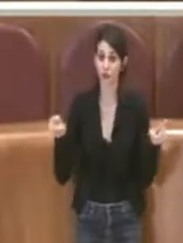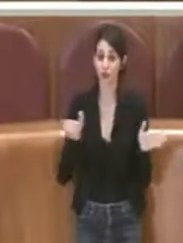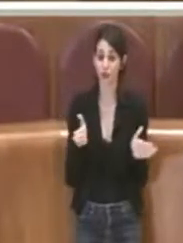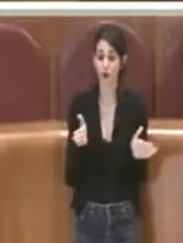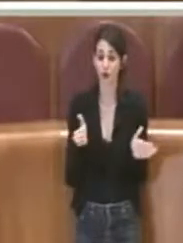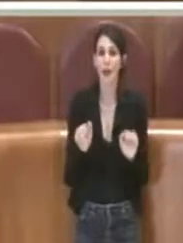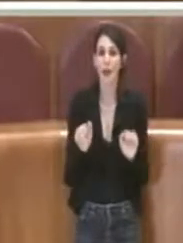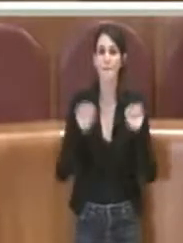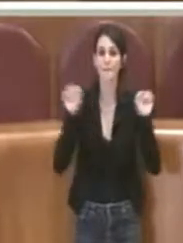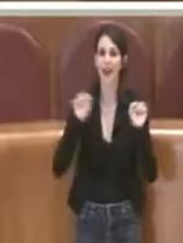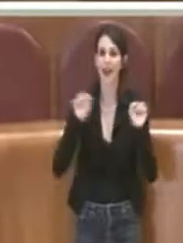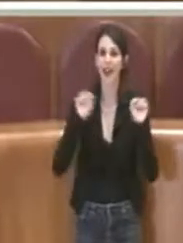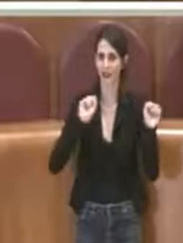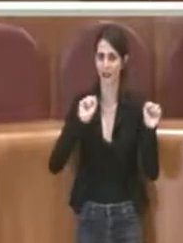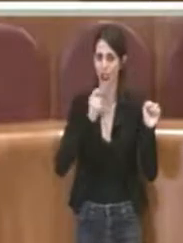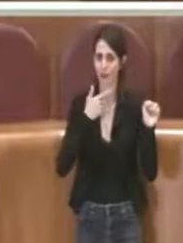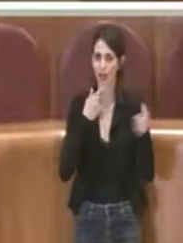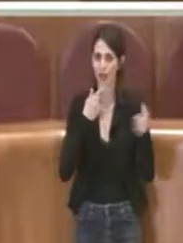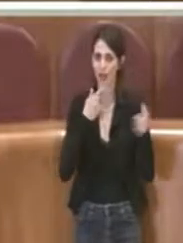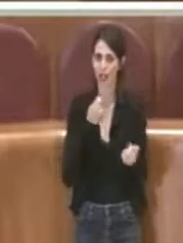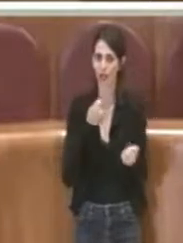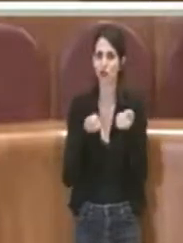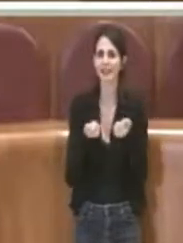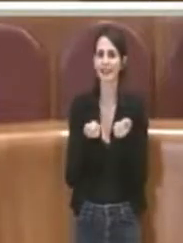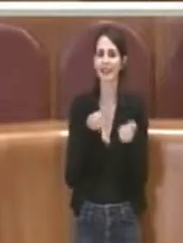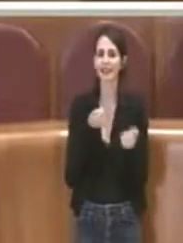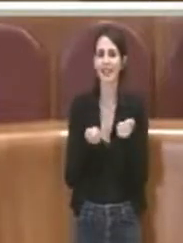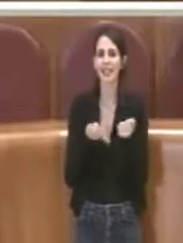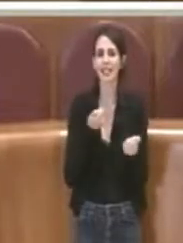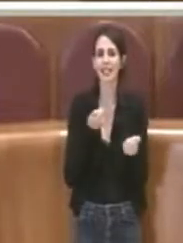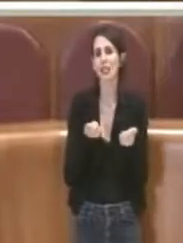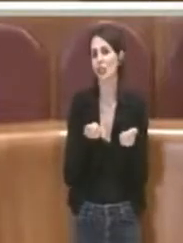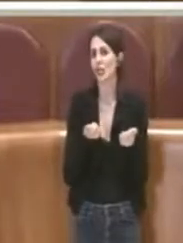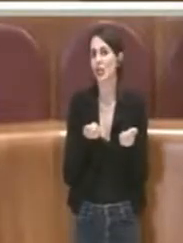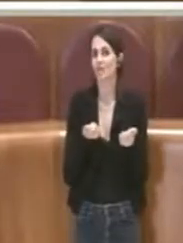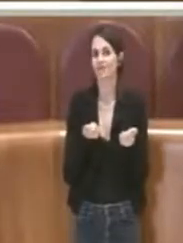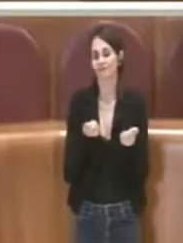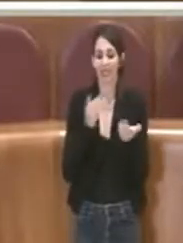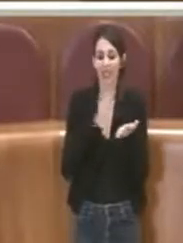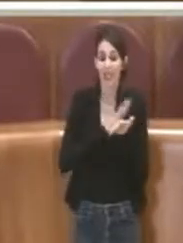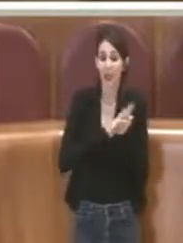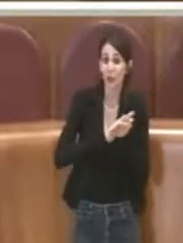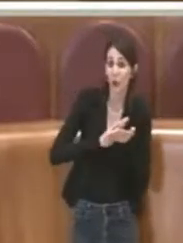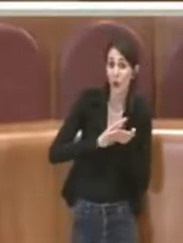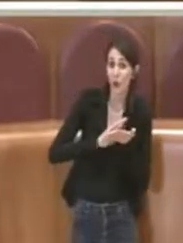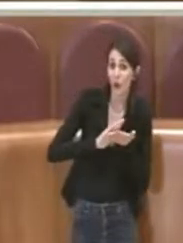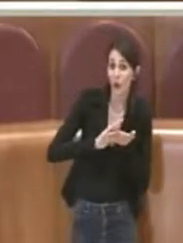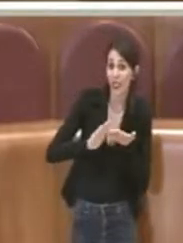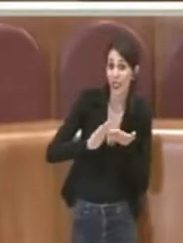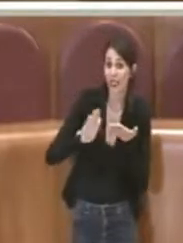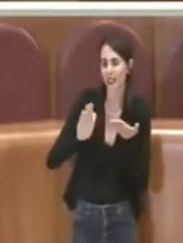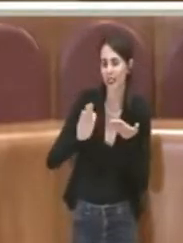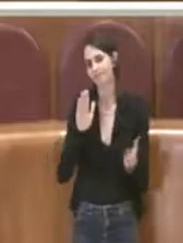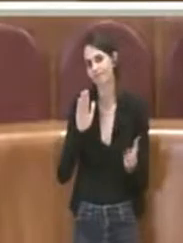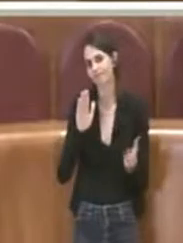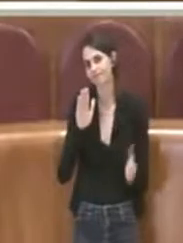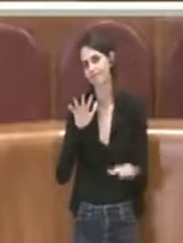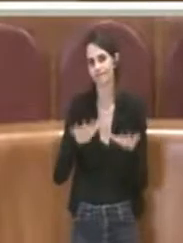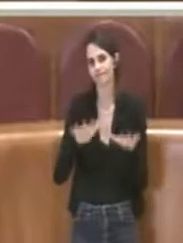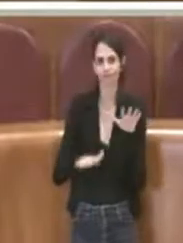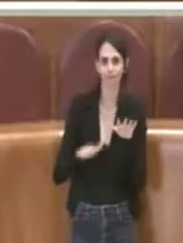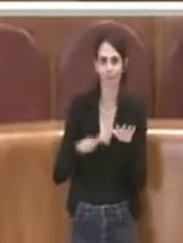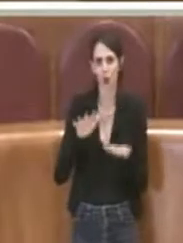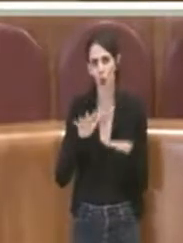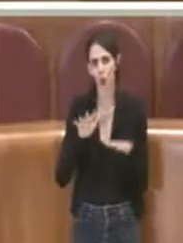il pomeriggio poi non lasciano le palestre nelle condizioni di pulizia